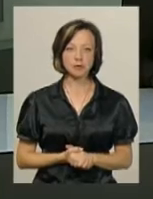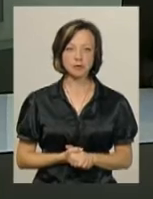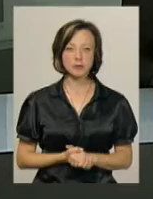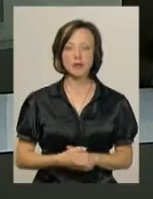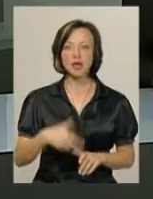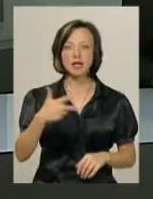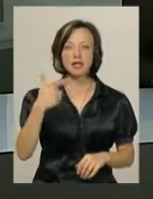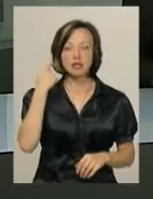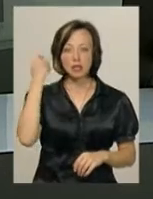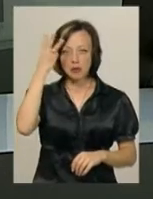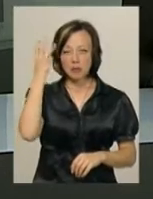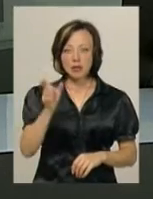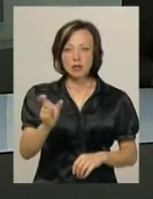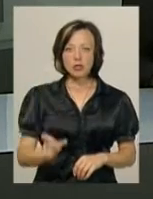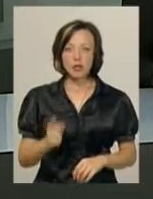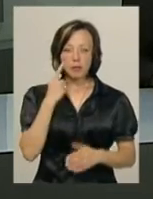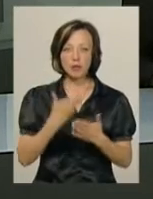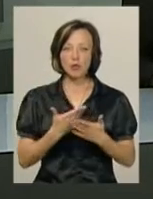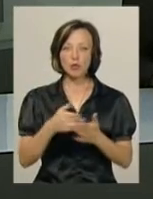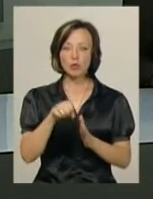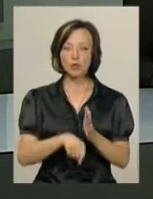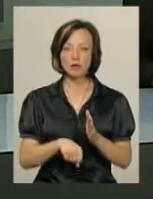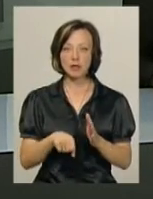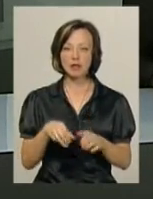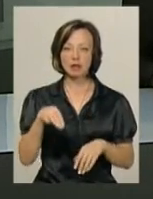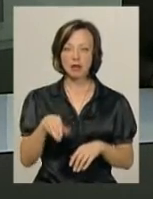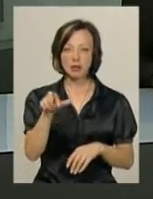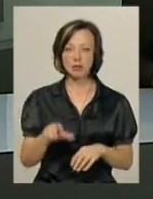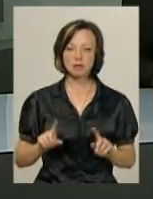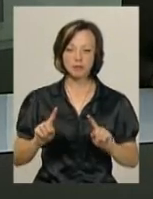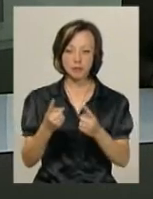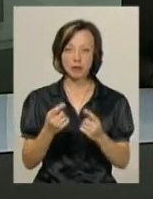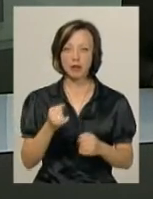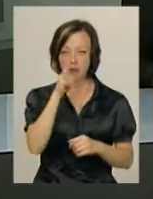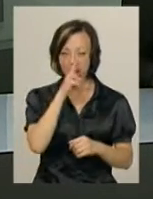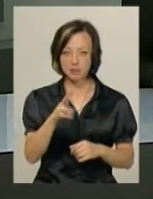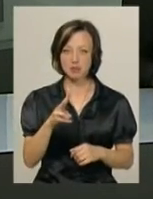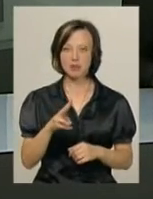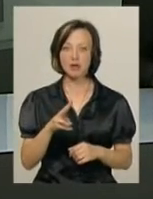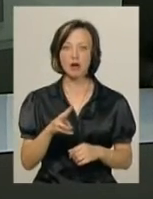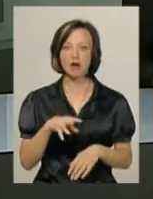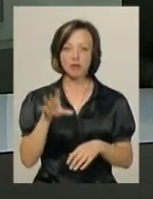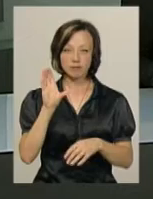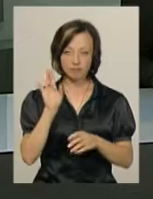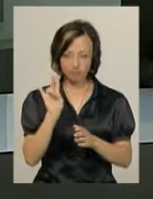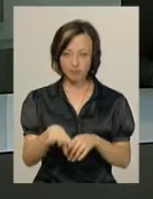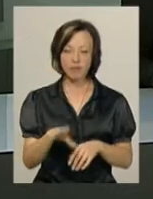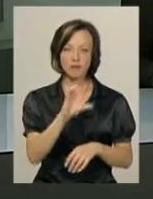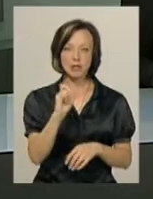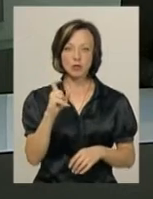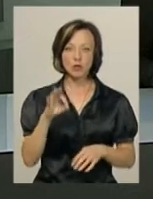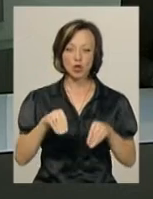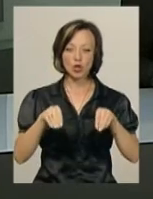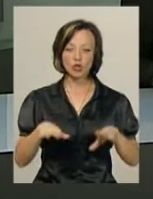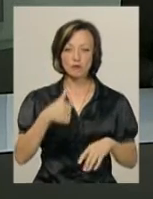30-річного хмельничанина, якого підозрюють у вбивстві таксиста, взяли під варту на два місяці. Їх він проведе у СІЗО. Таке рішення